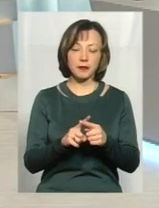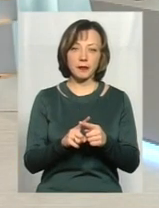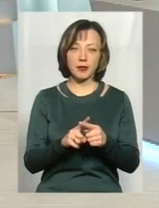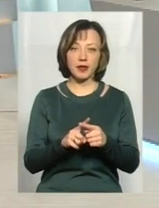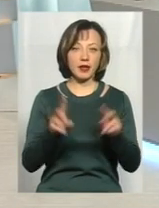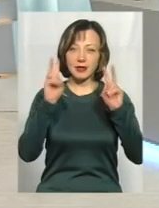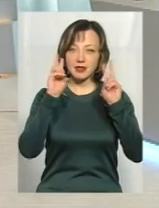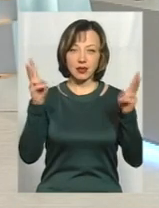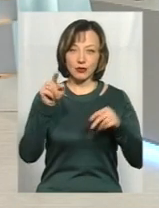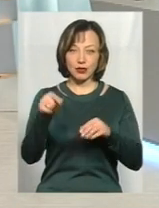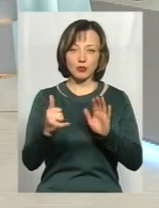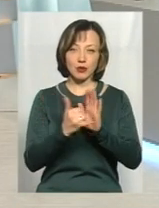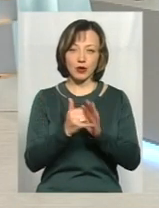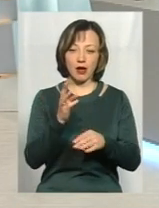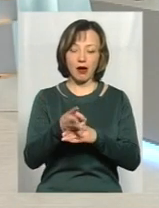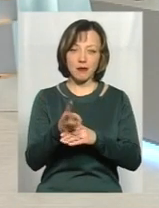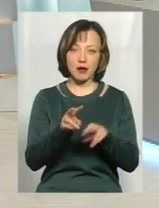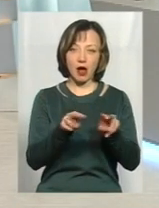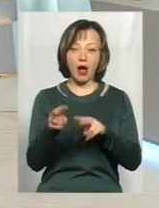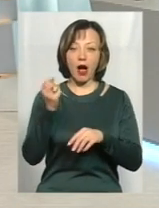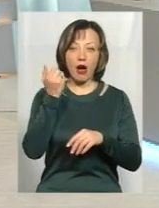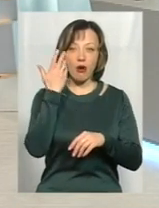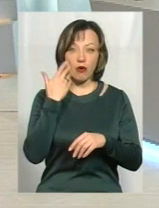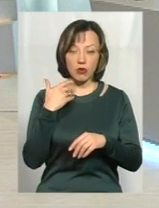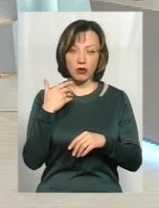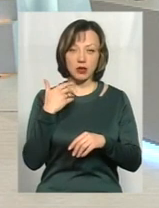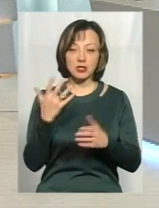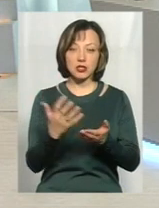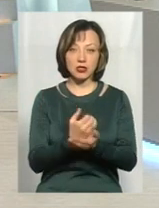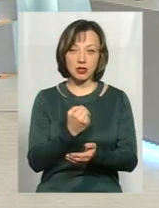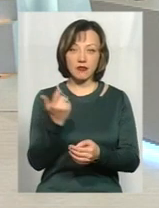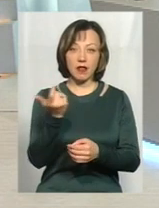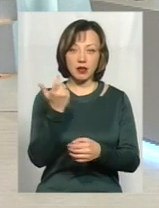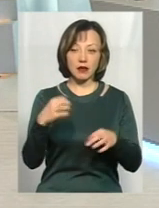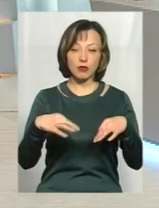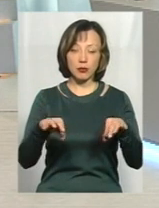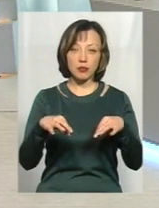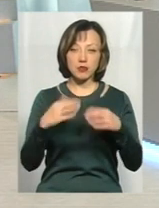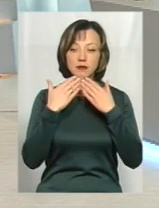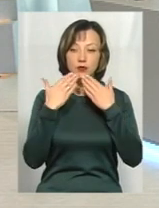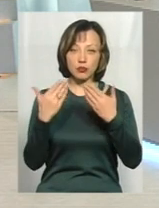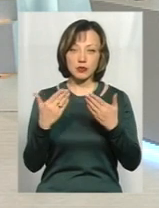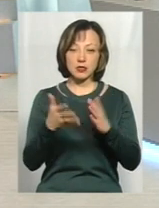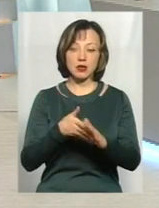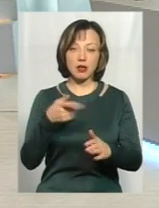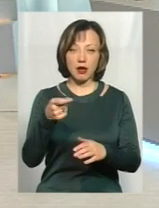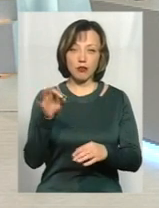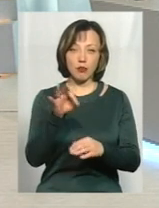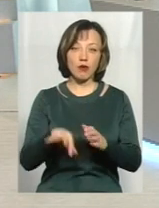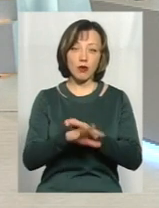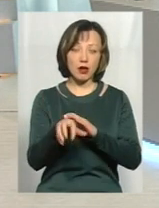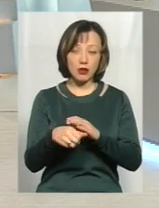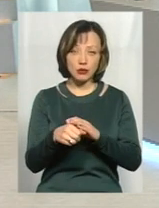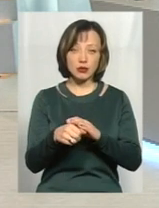вони, мабуть, не знали, що там стоїть відеоспостереження. не знали, а коли ми вже знайшли власника автомобіля, він звернувся з сверненням про крадіжку,